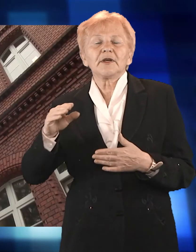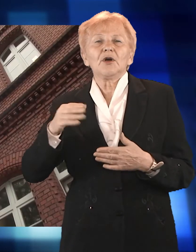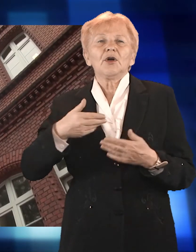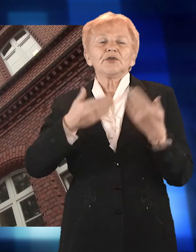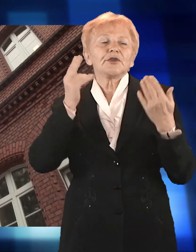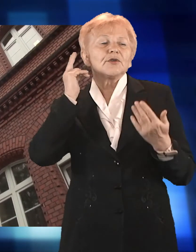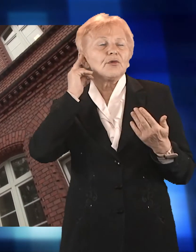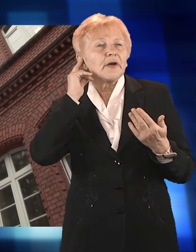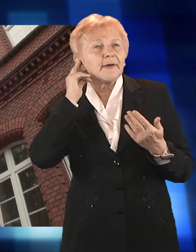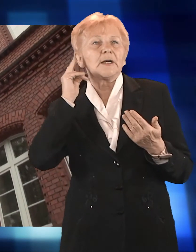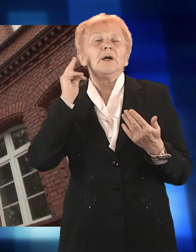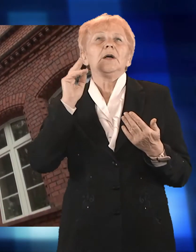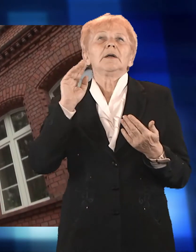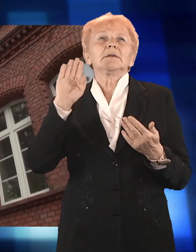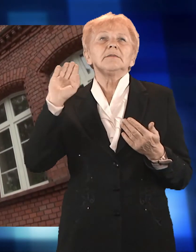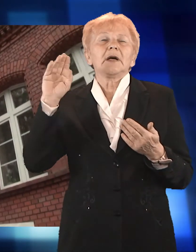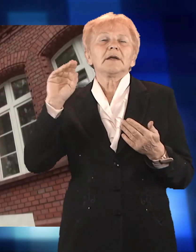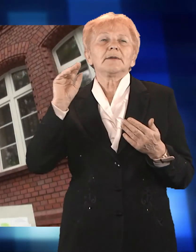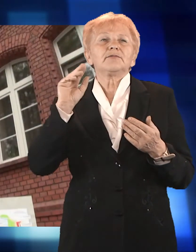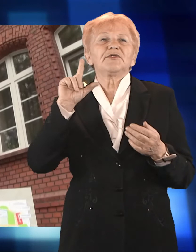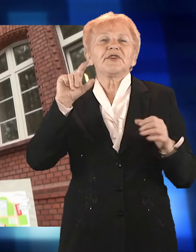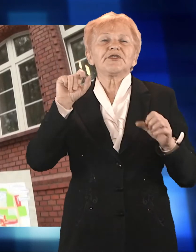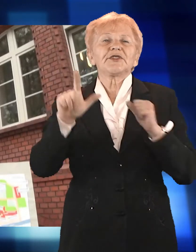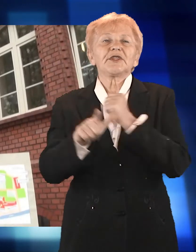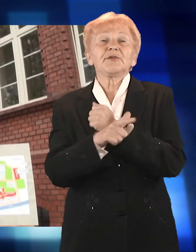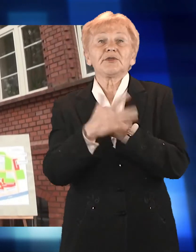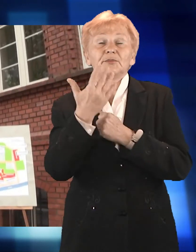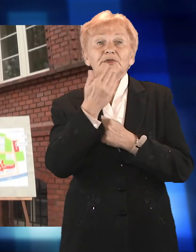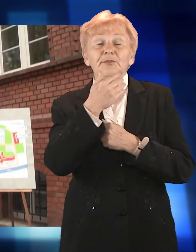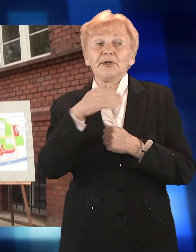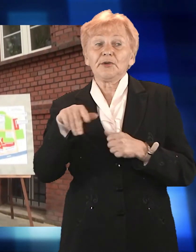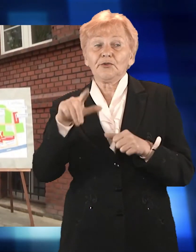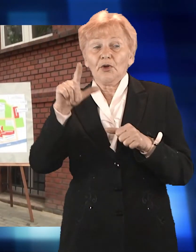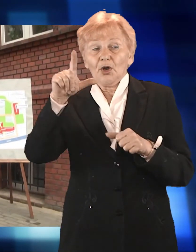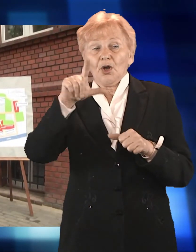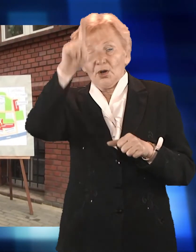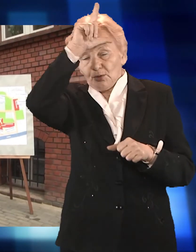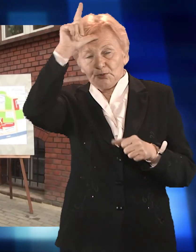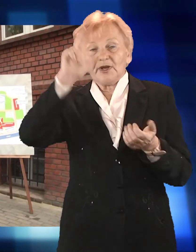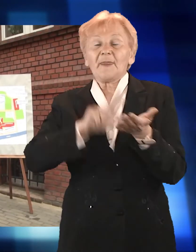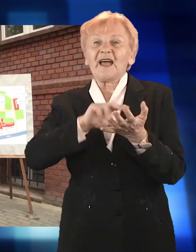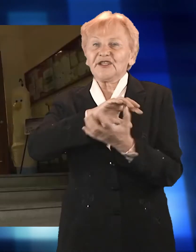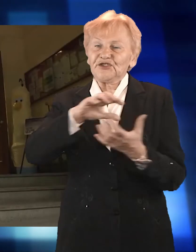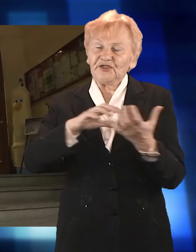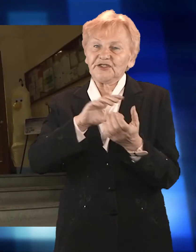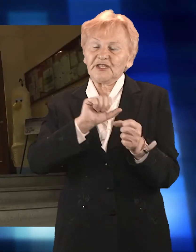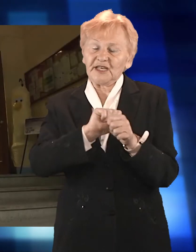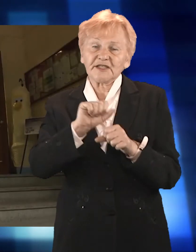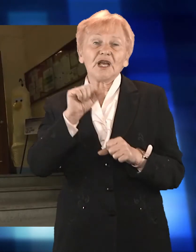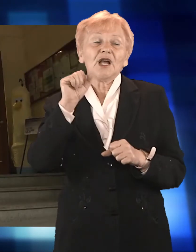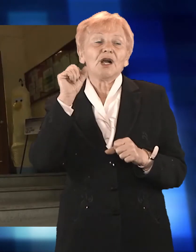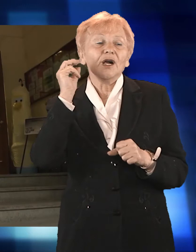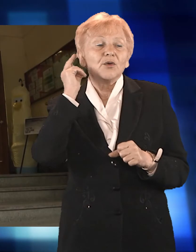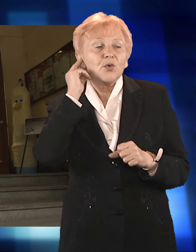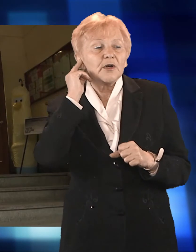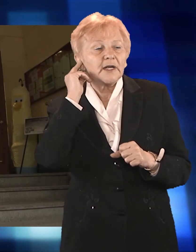Ponad 275 milionów ludzi na całym świecie cierpi z powodu utraty słuchu lub głuchoty. Dziś w Raciborskim Ośrodku